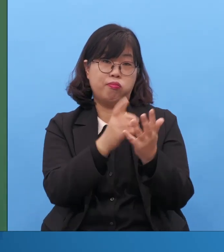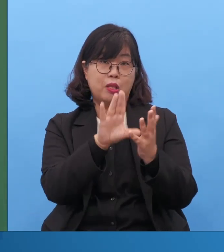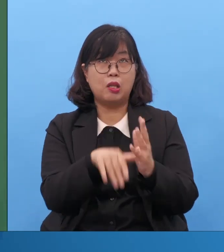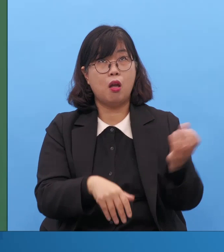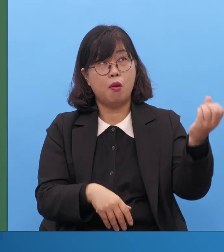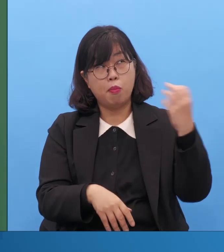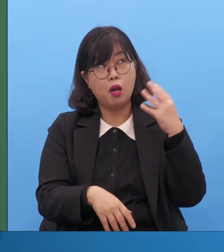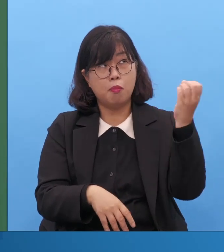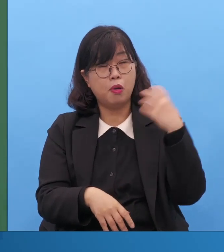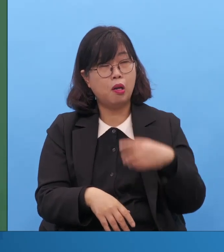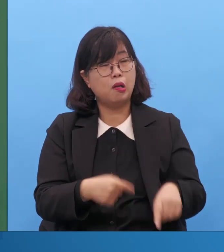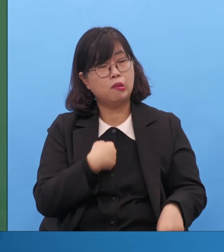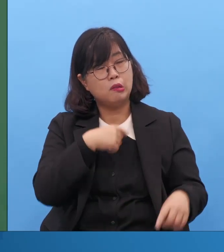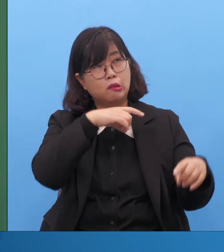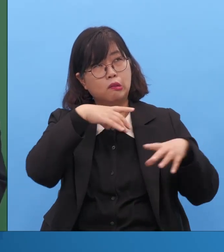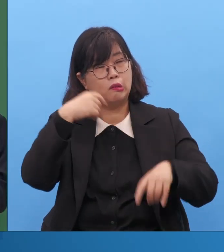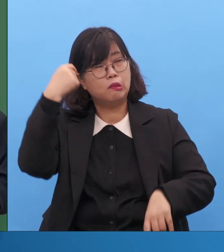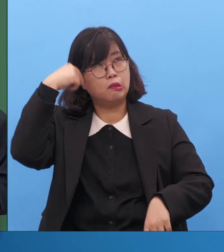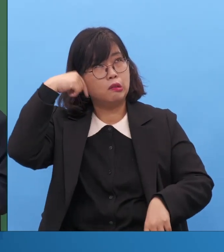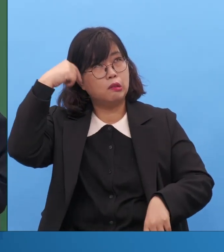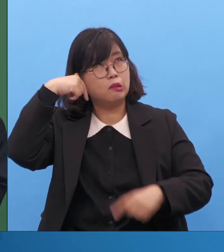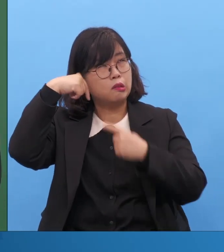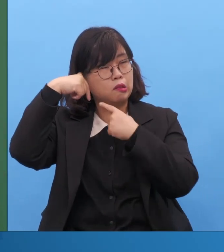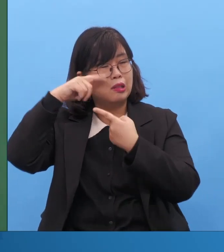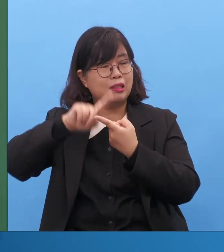이것만 해도